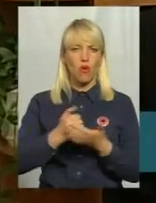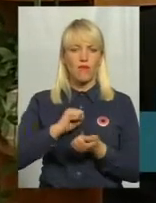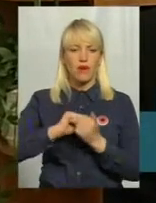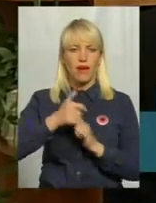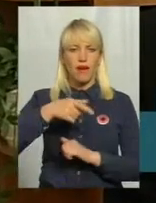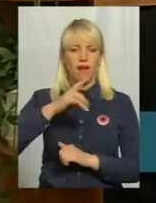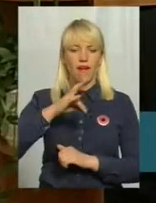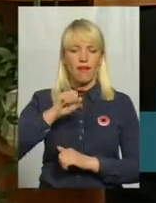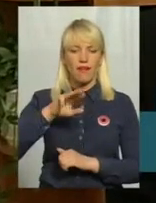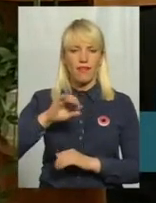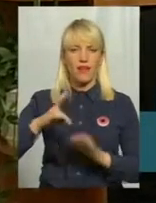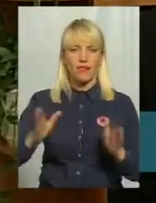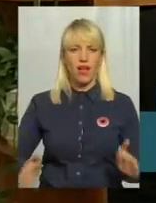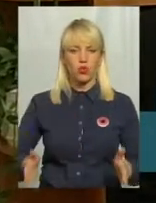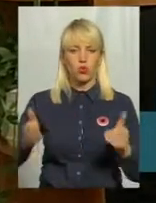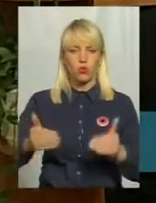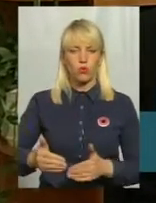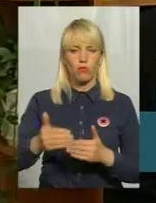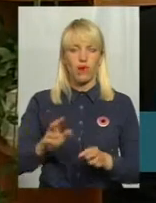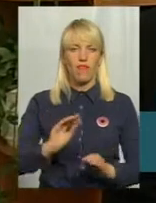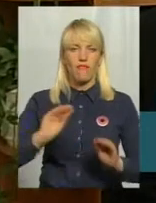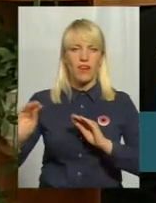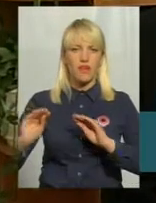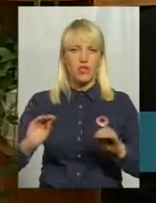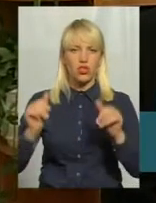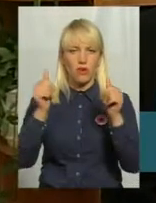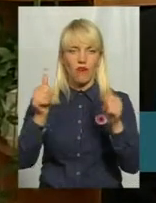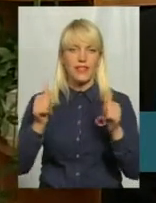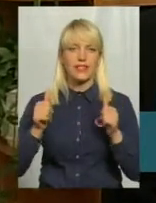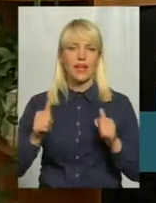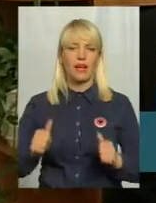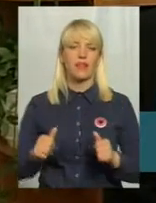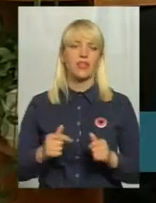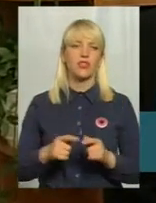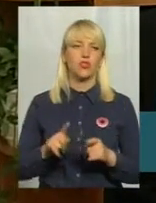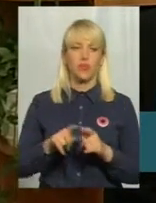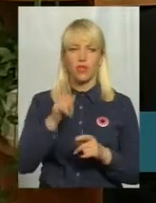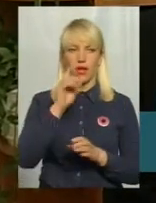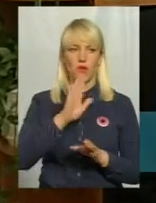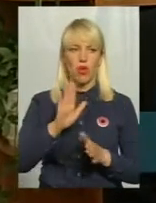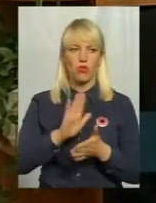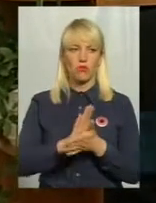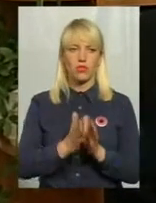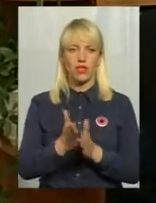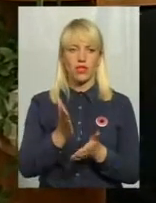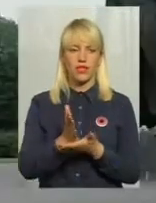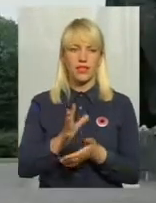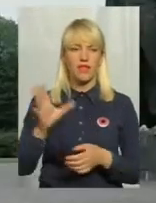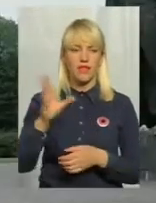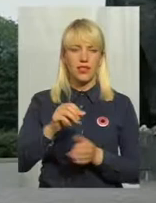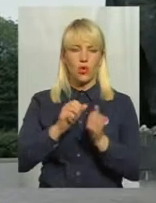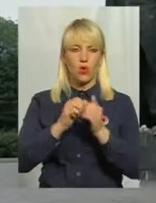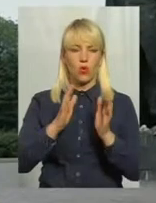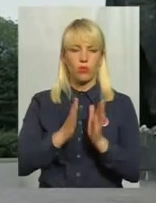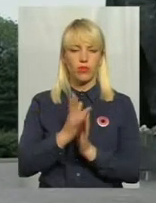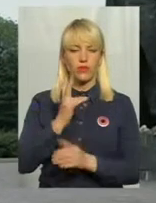навішувалися знову таблички. І зараз він в досить непоганому стані знаходиться, весь комплекс. Роки